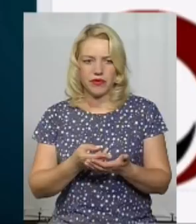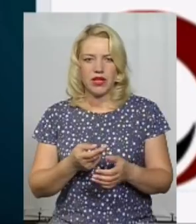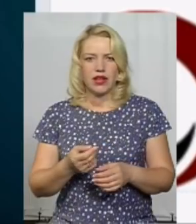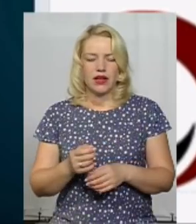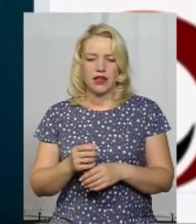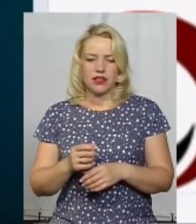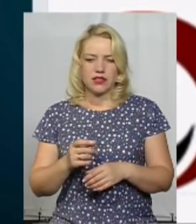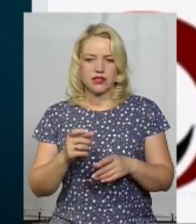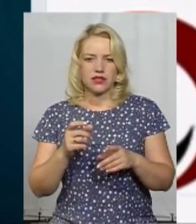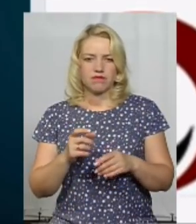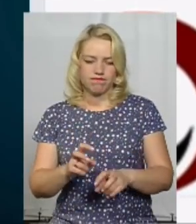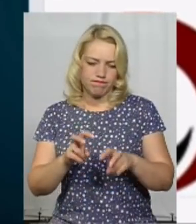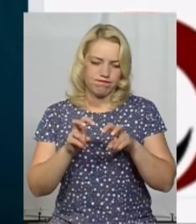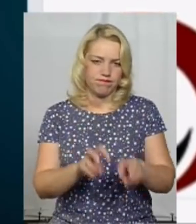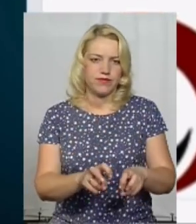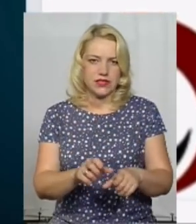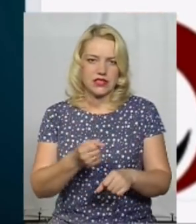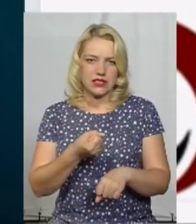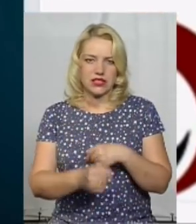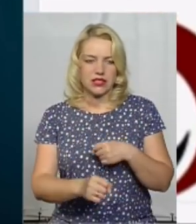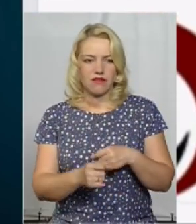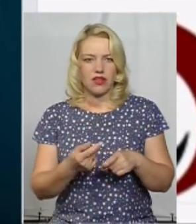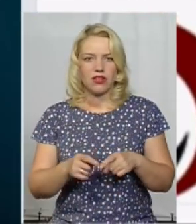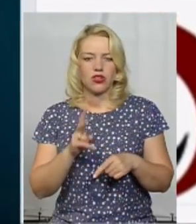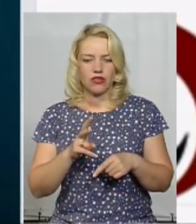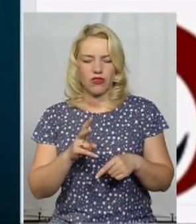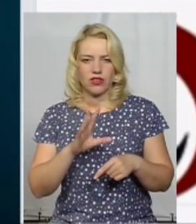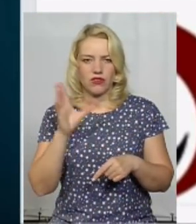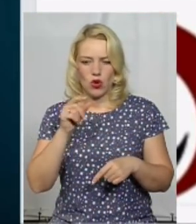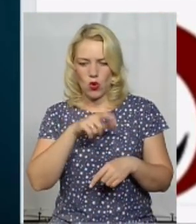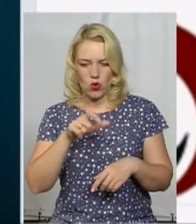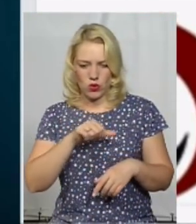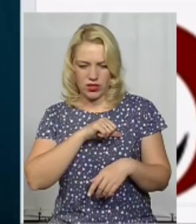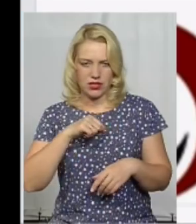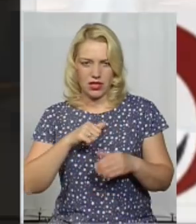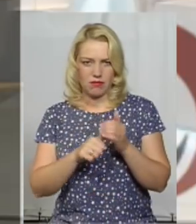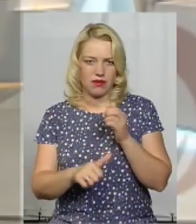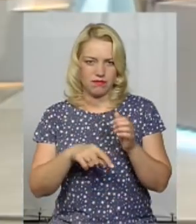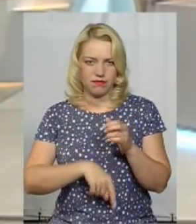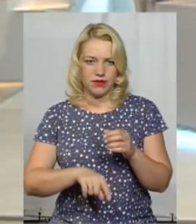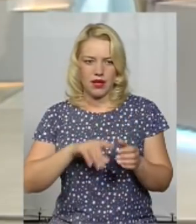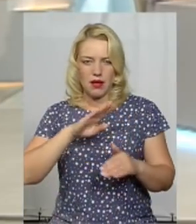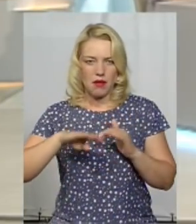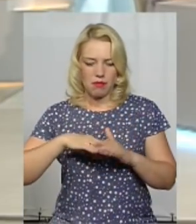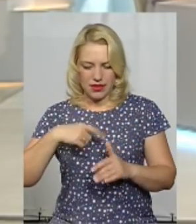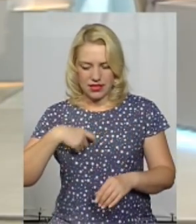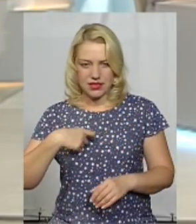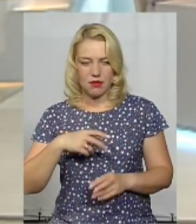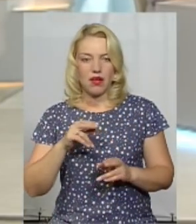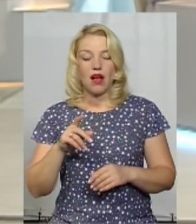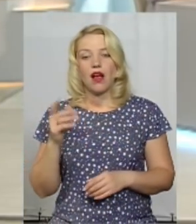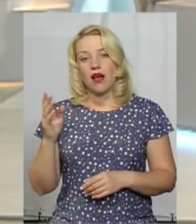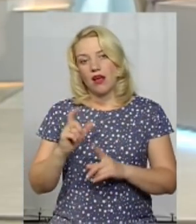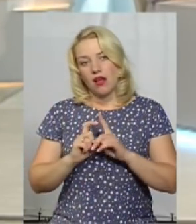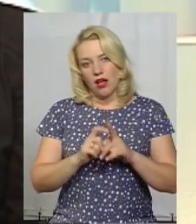лавок на цілий день, які змушені всі фізіологічні потреби справляти під себе? Ну, як ви собі це уявляєте? Я ще раз